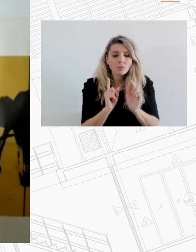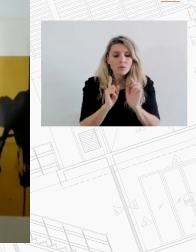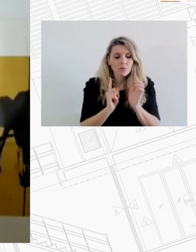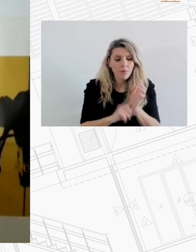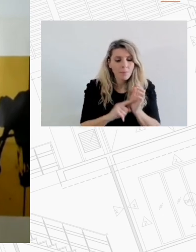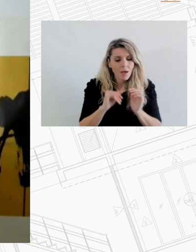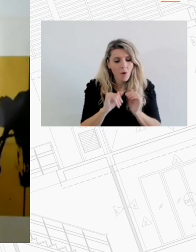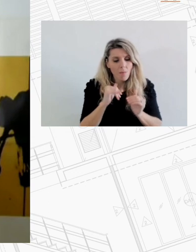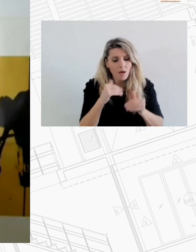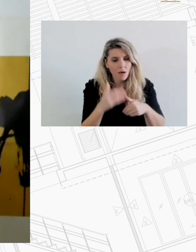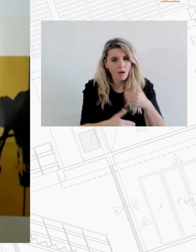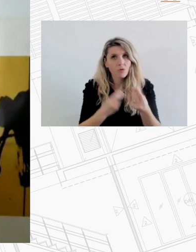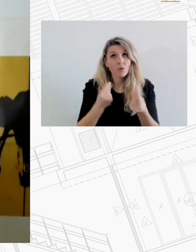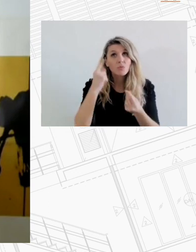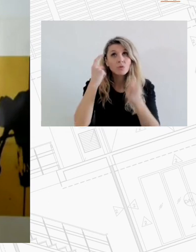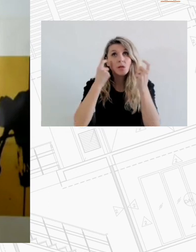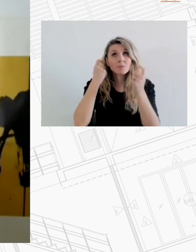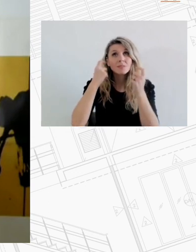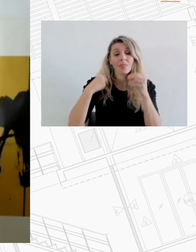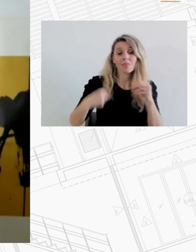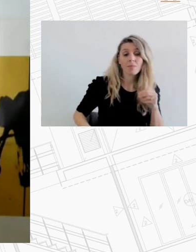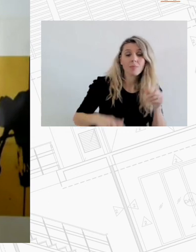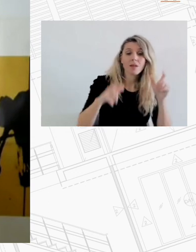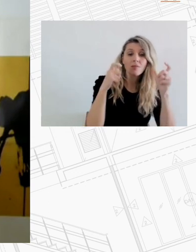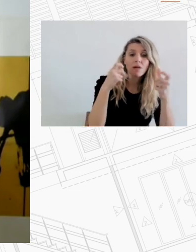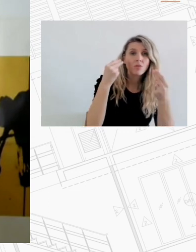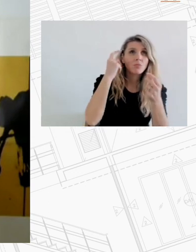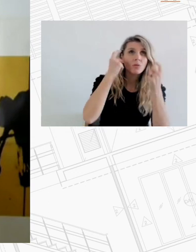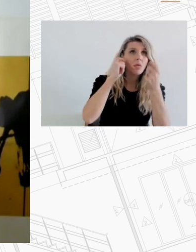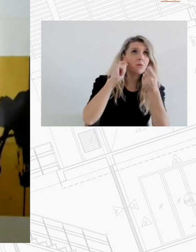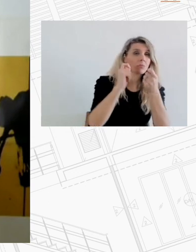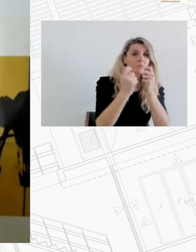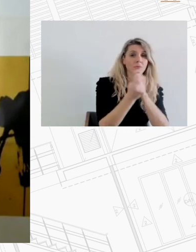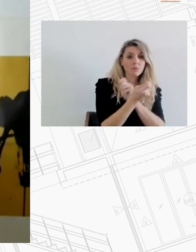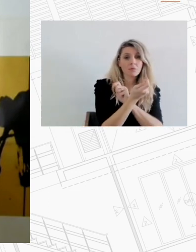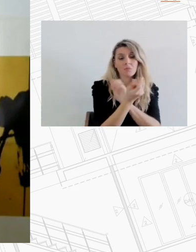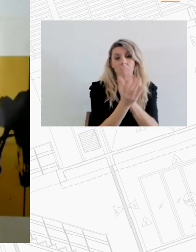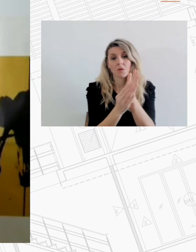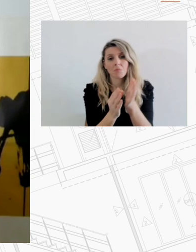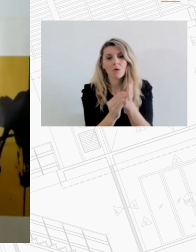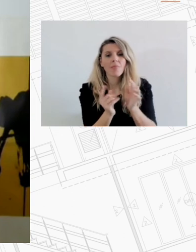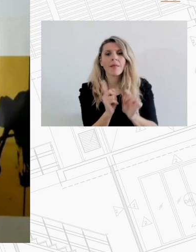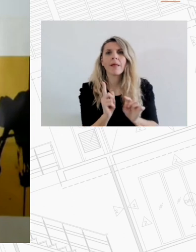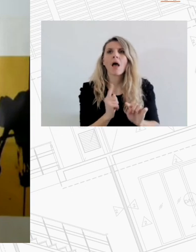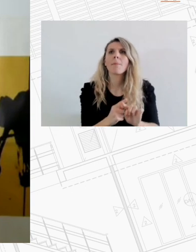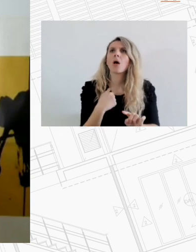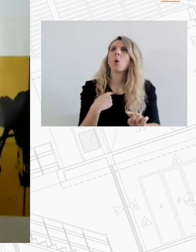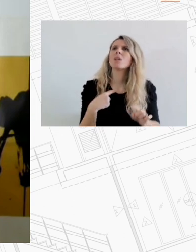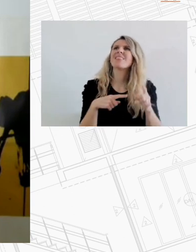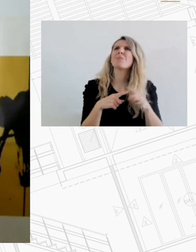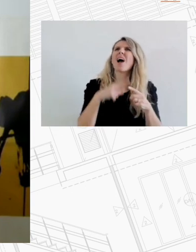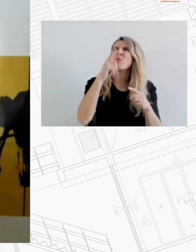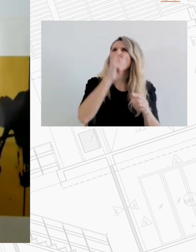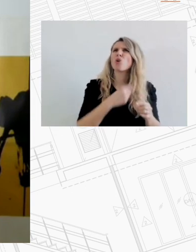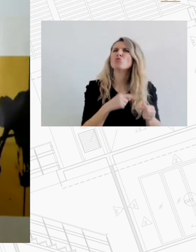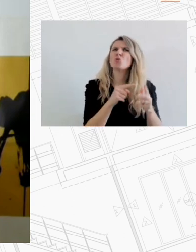να αλλάξει και ο τρόπος σκέψης της τοπικής αυτοδιοίκησης να κοιτάξει δηλαδή πέρα από τις τυπικές τις αρμοδιότητες αλλά